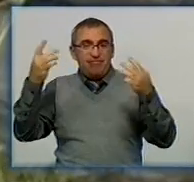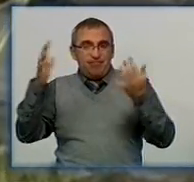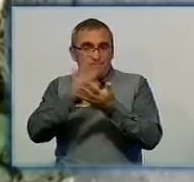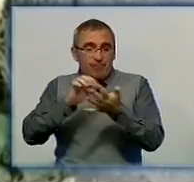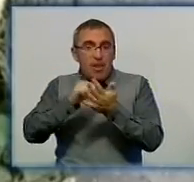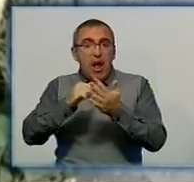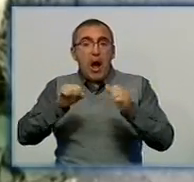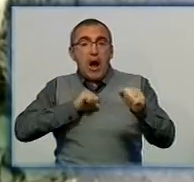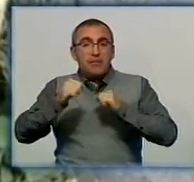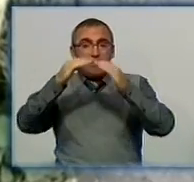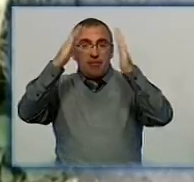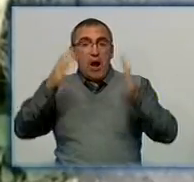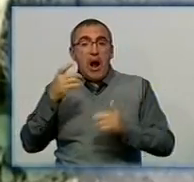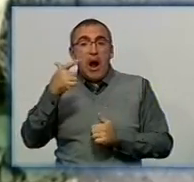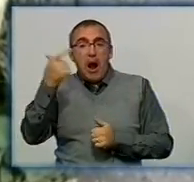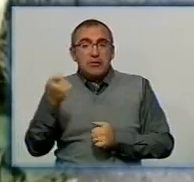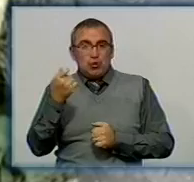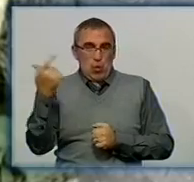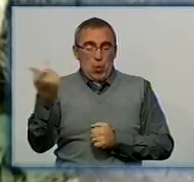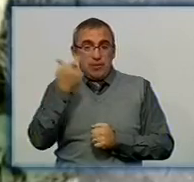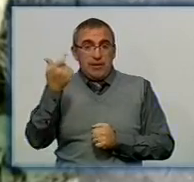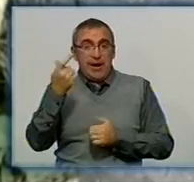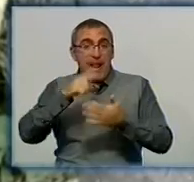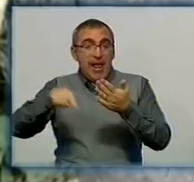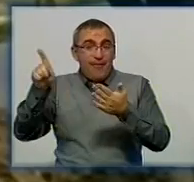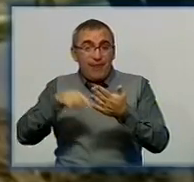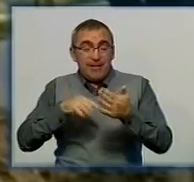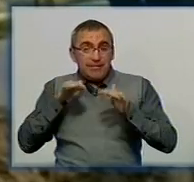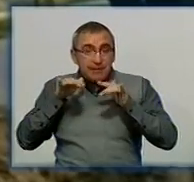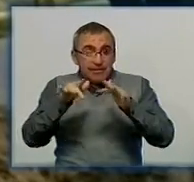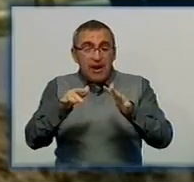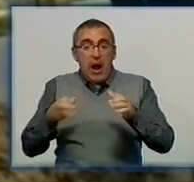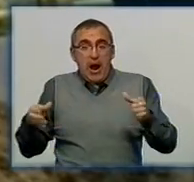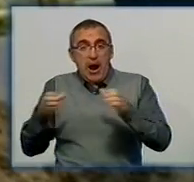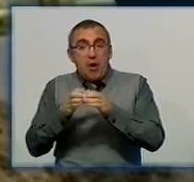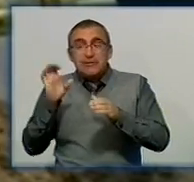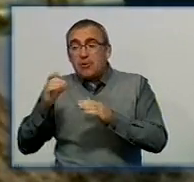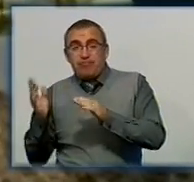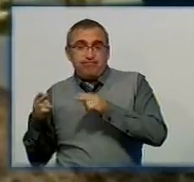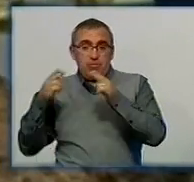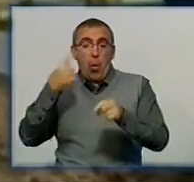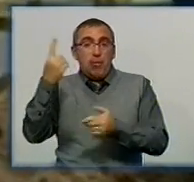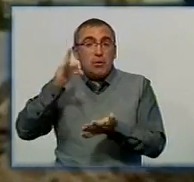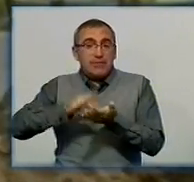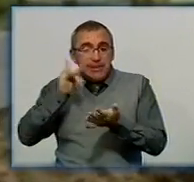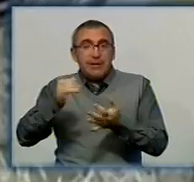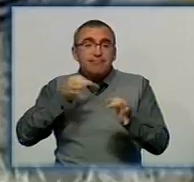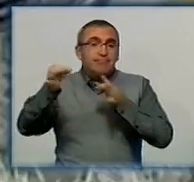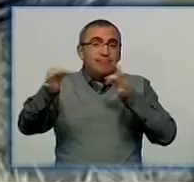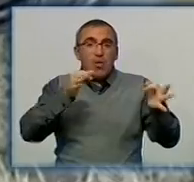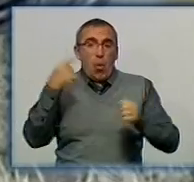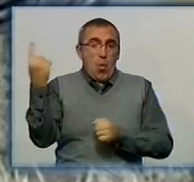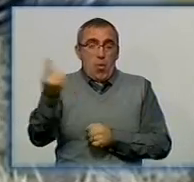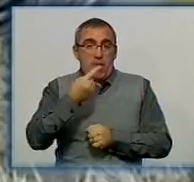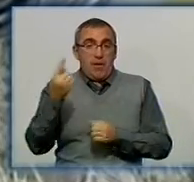Бобринецького газогосподарства. Щоб ліквідувати наслідки, на місці працюють аварійні бригади з обласного центру та кількох районів області.